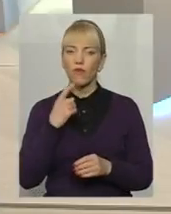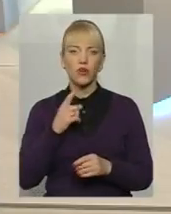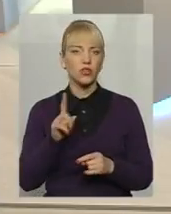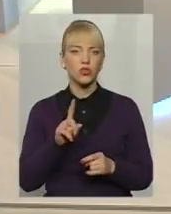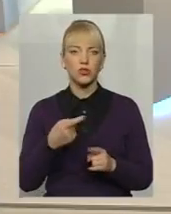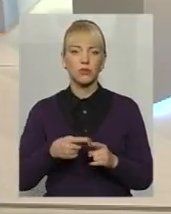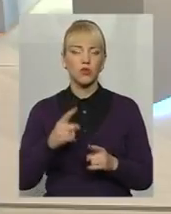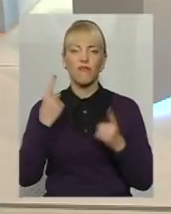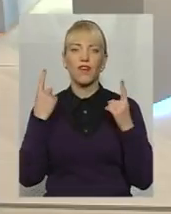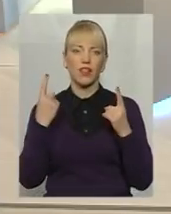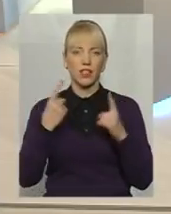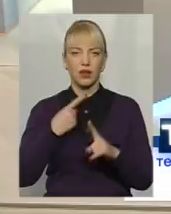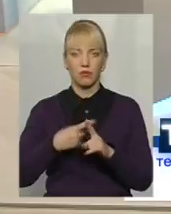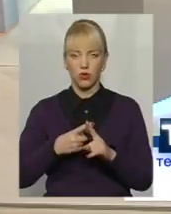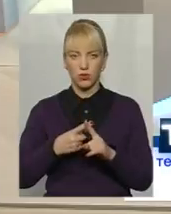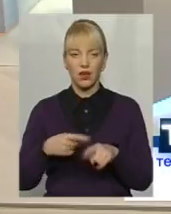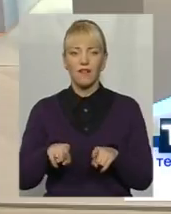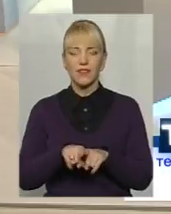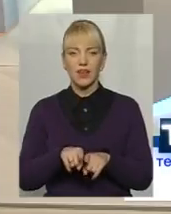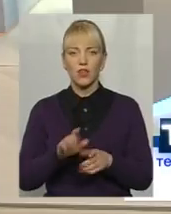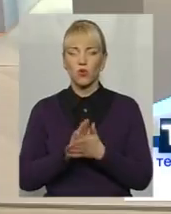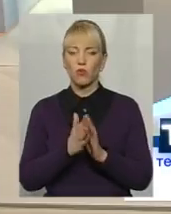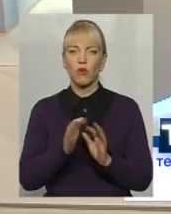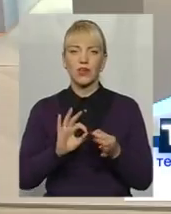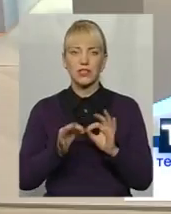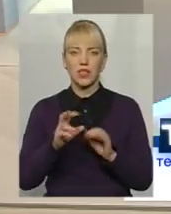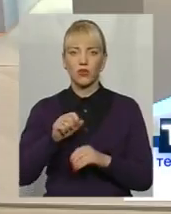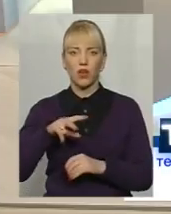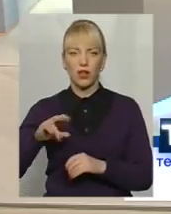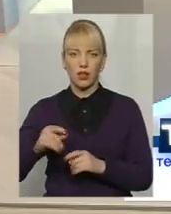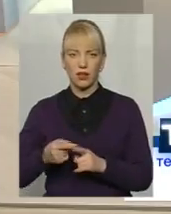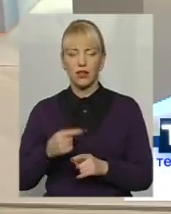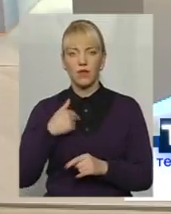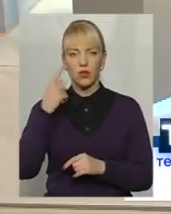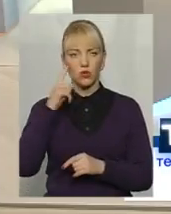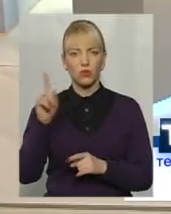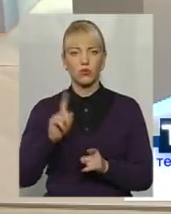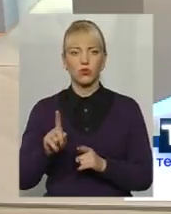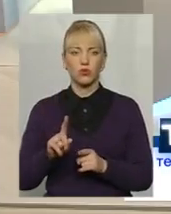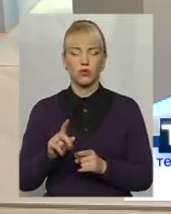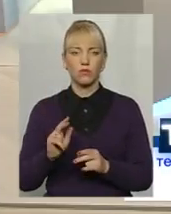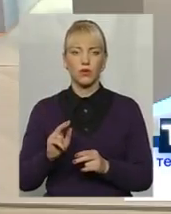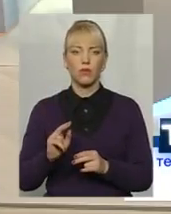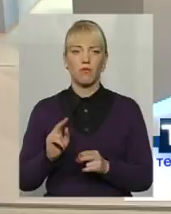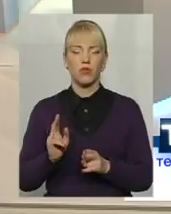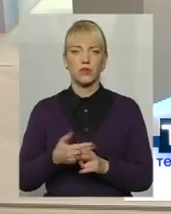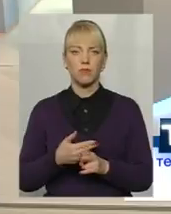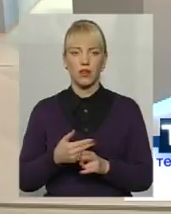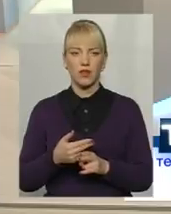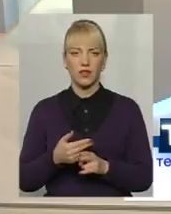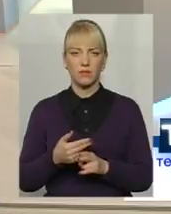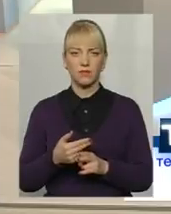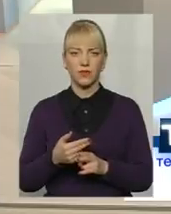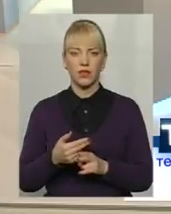буде великим плюсом в даних умовах складно, але все-таки, я думаю, пожбавлення якраз